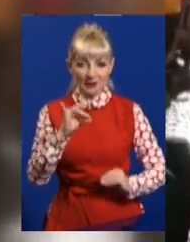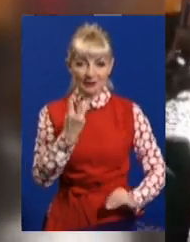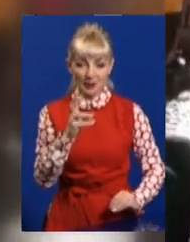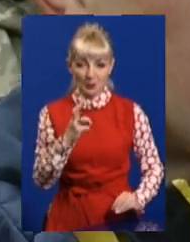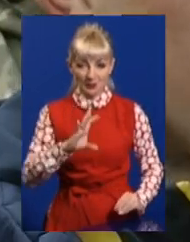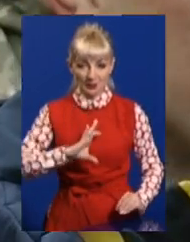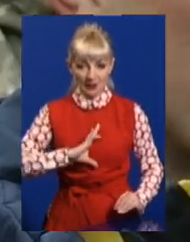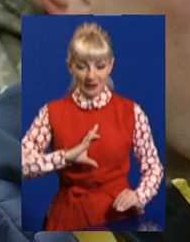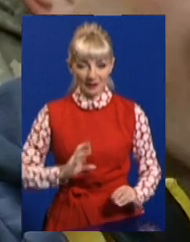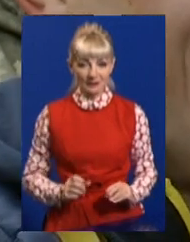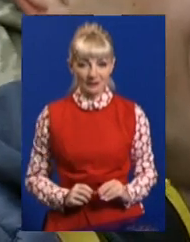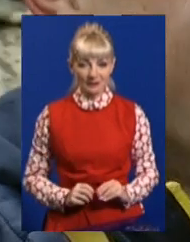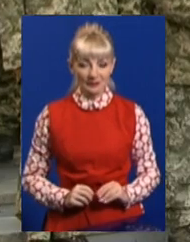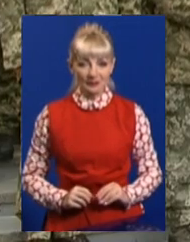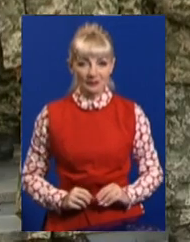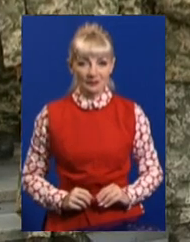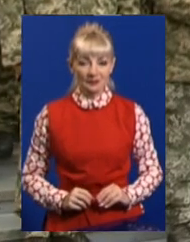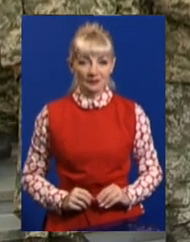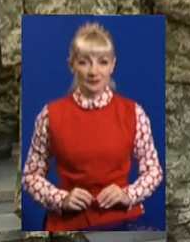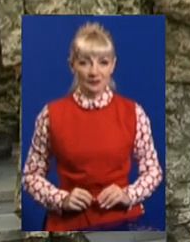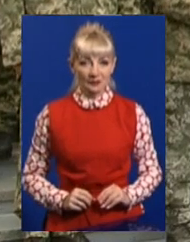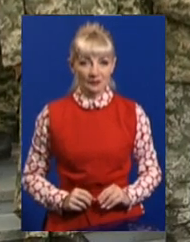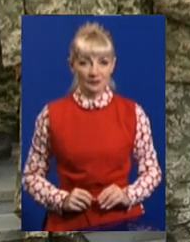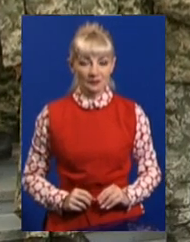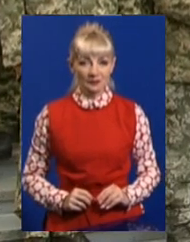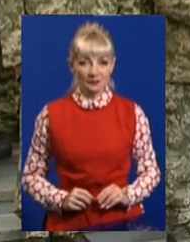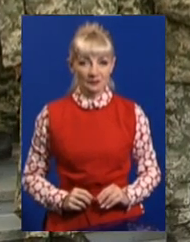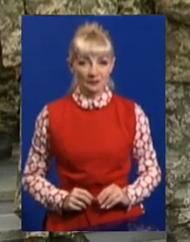медалі. Софія Цвідкова, Вадим Максименко, новини ЮАХ Харків.